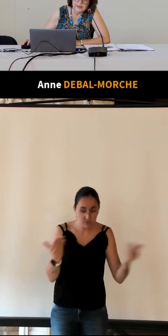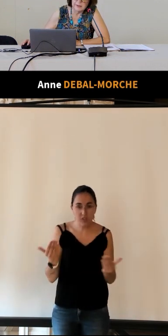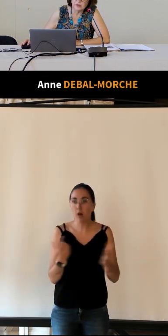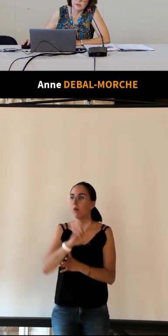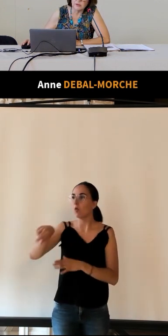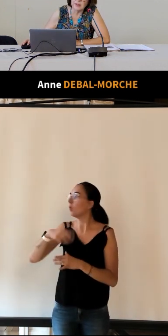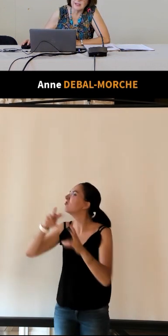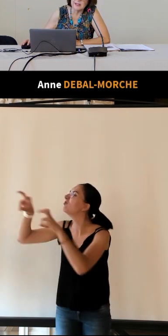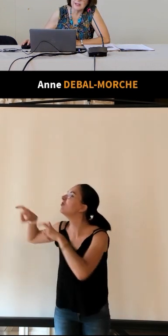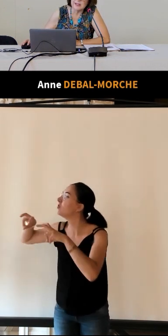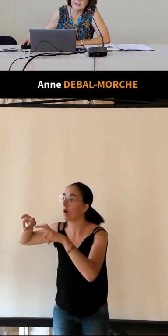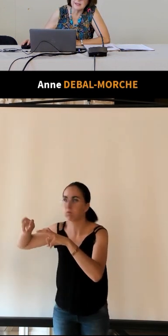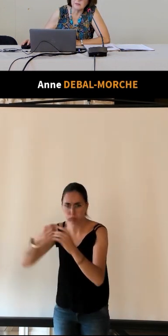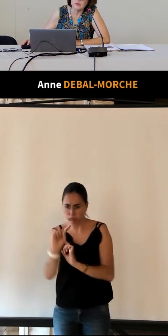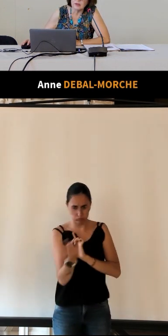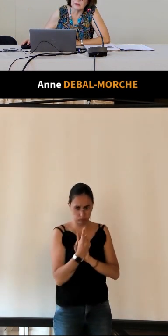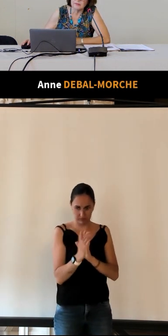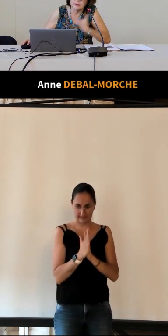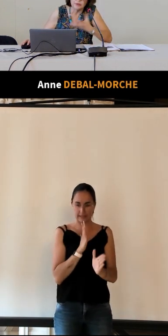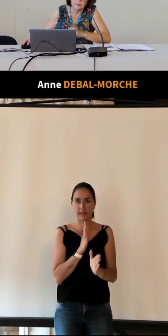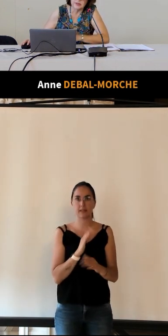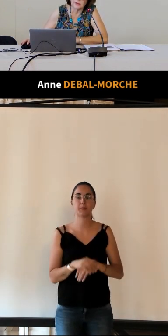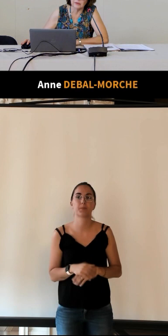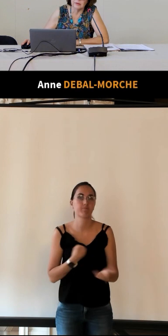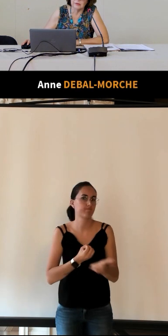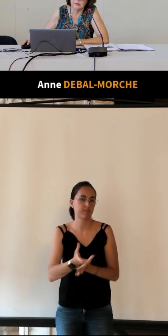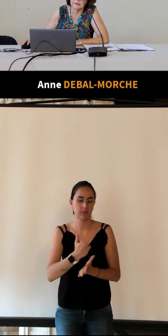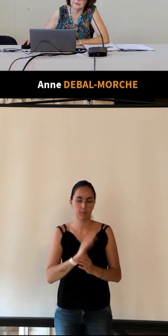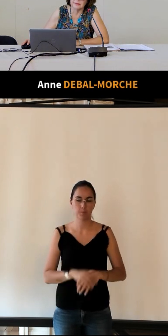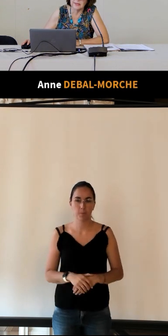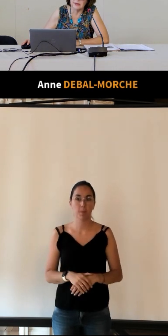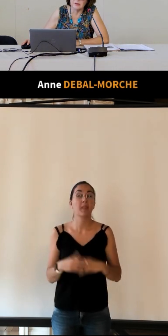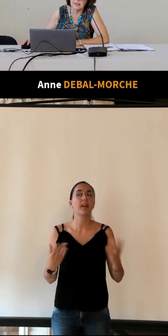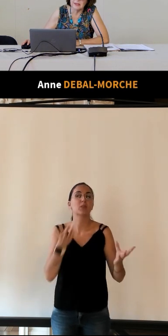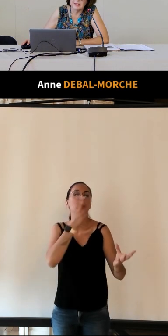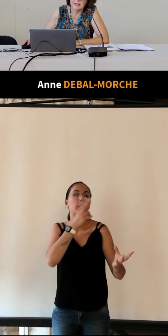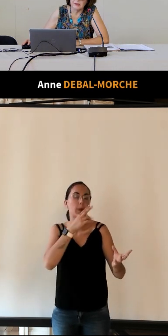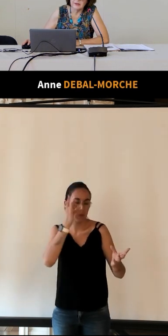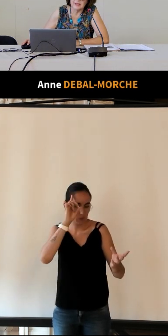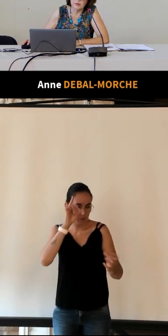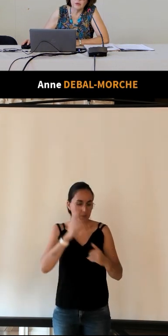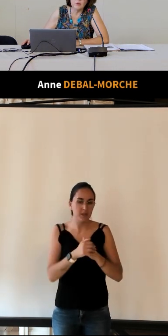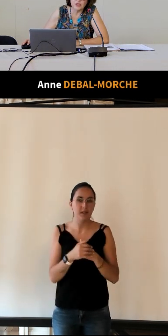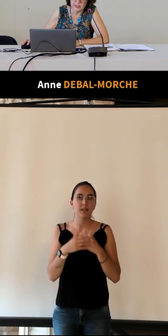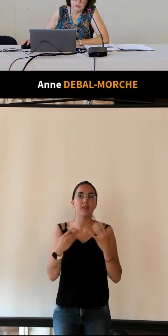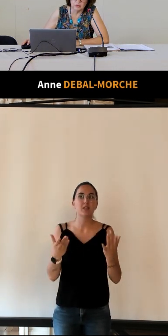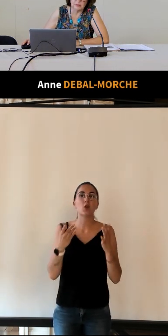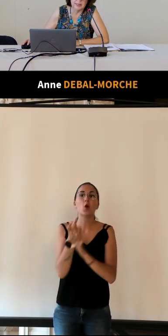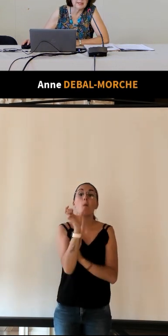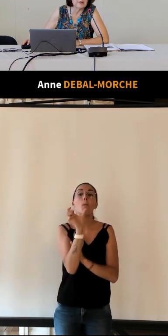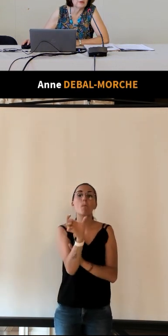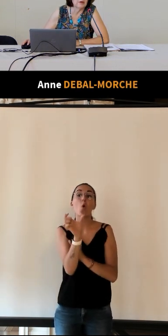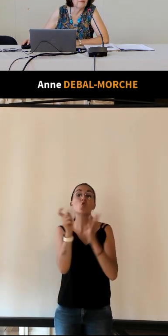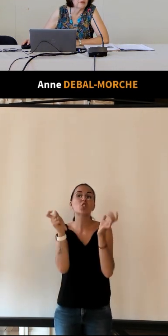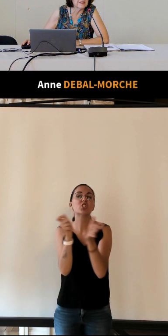donc vous avez la même chose en anglais et ce qui est amusant pour un peu l'histoire de la langue c'est que le mot château